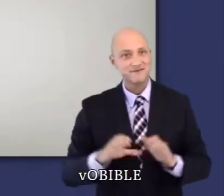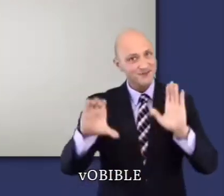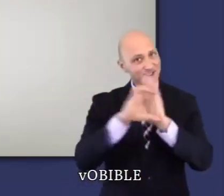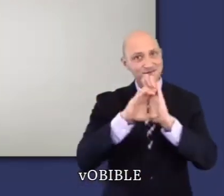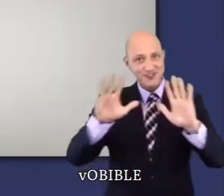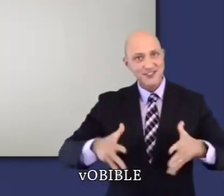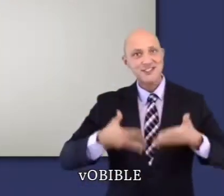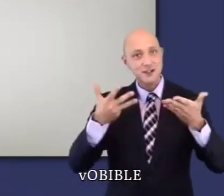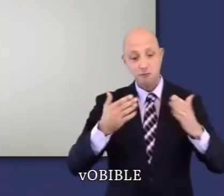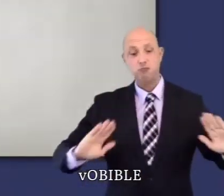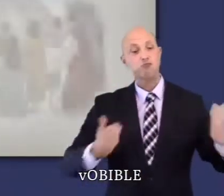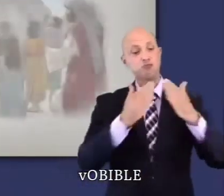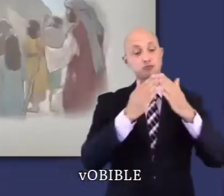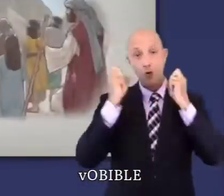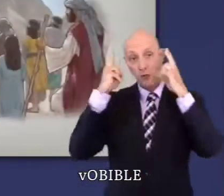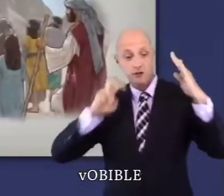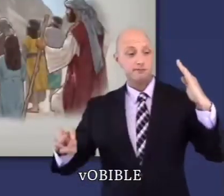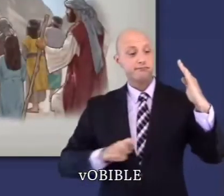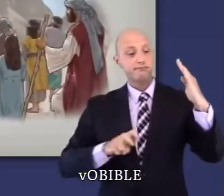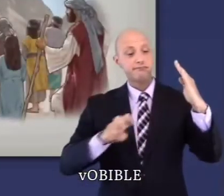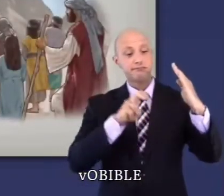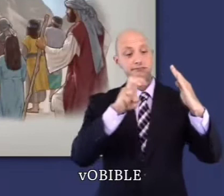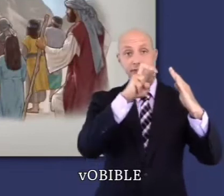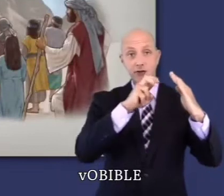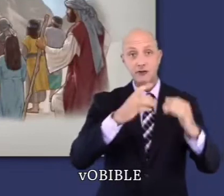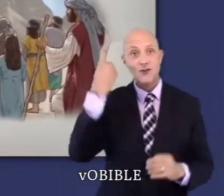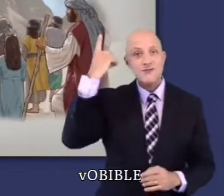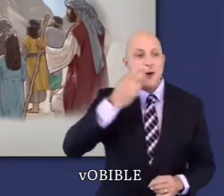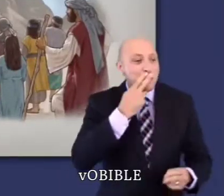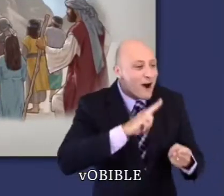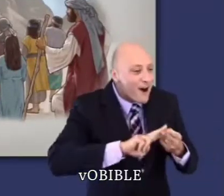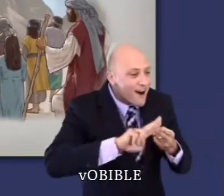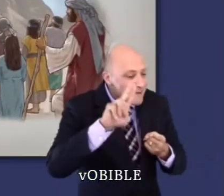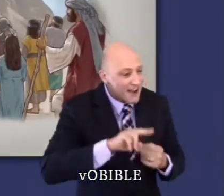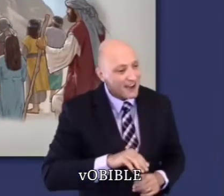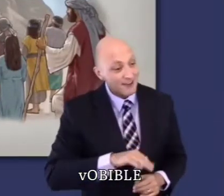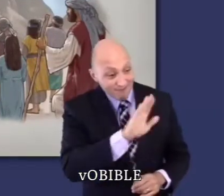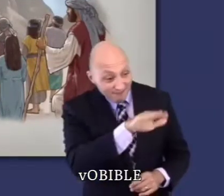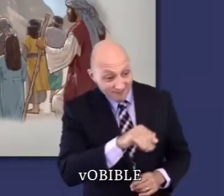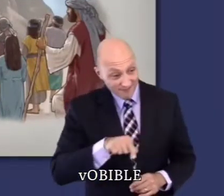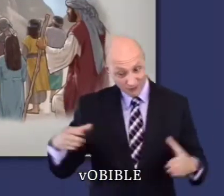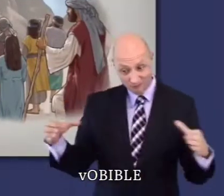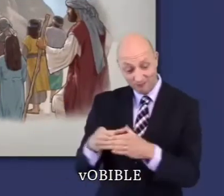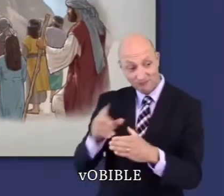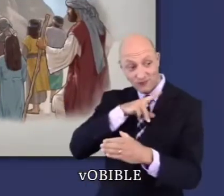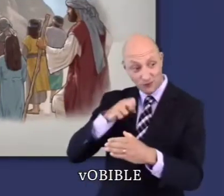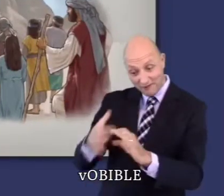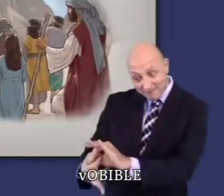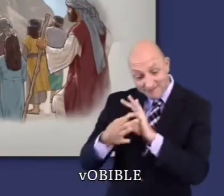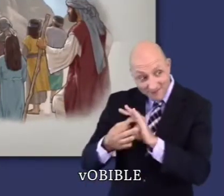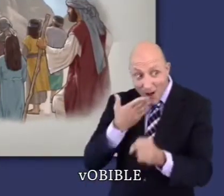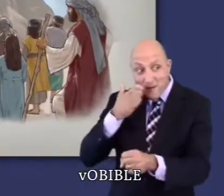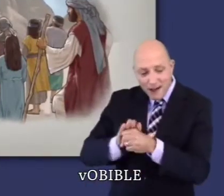Dans le chapitre 19, Moïse gravit le mont Sinaï. Là, Dieu promet que si les Israélites lui obéissent strictement,